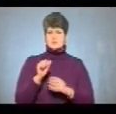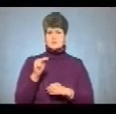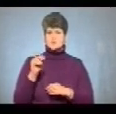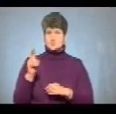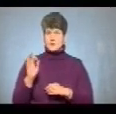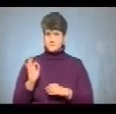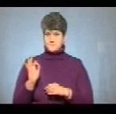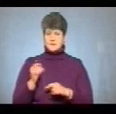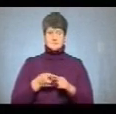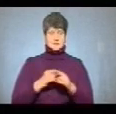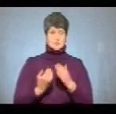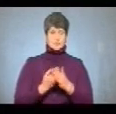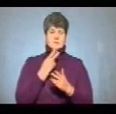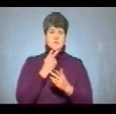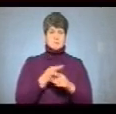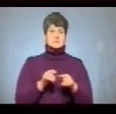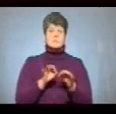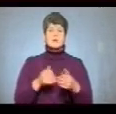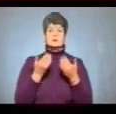І у цьому випуску дивіться про таке.